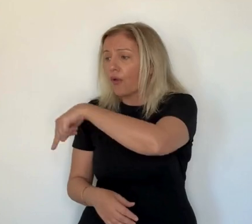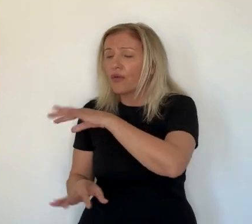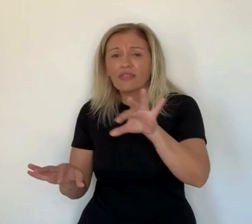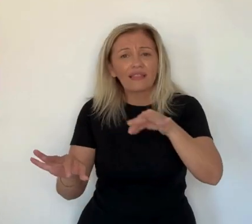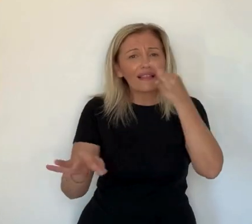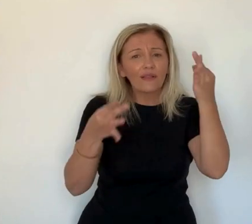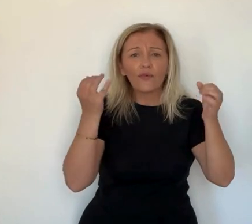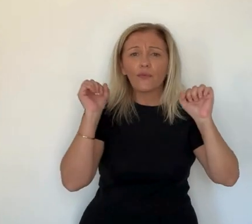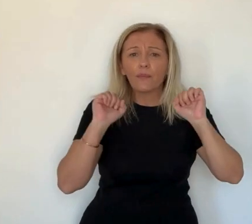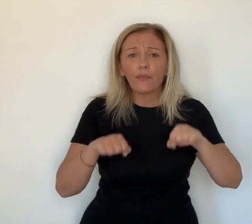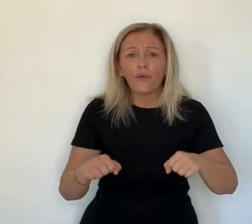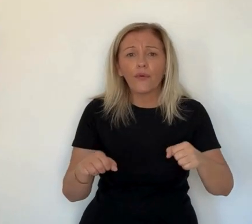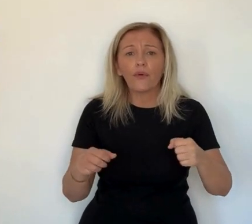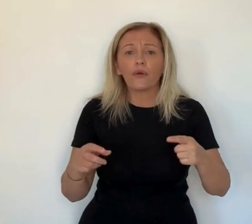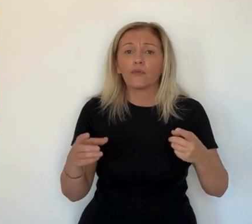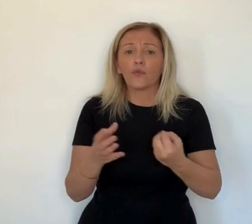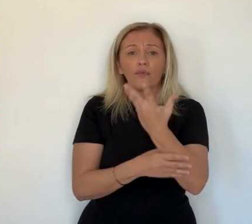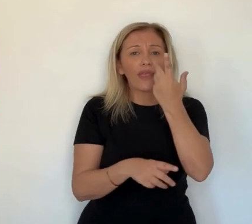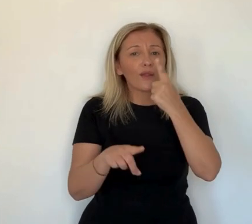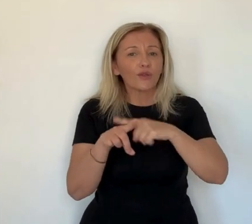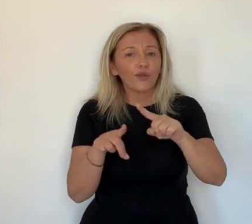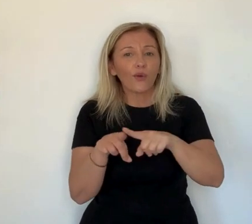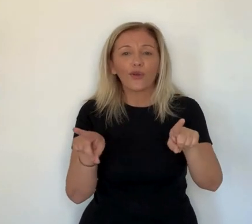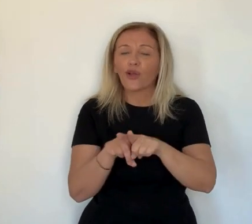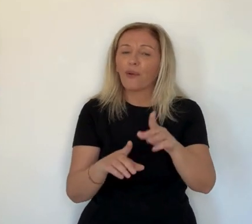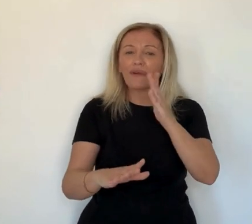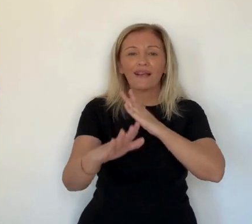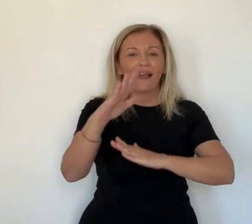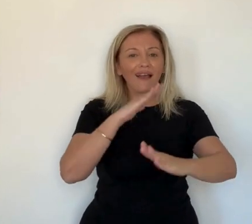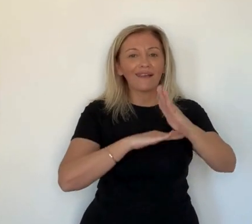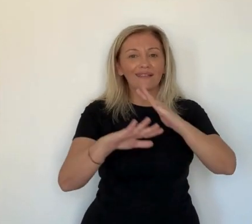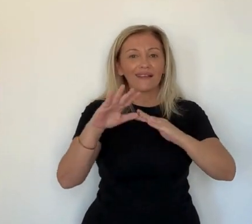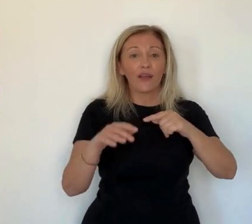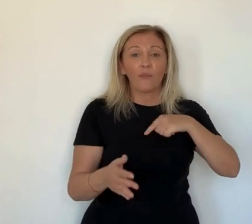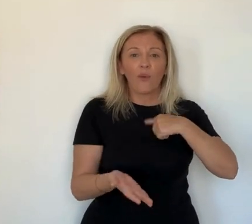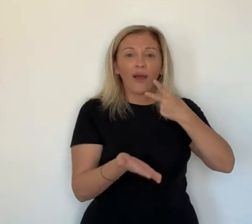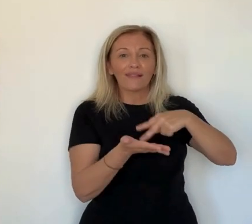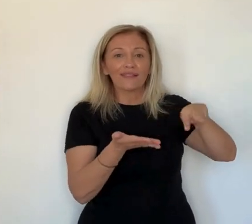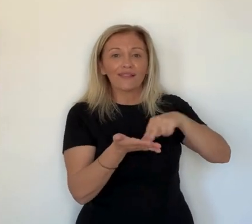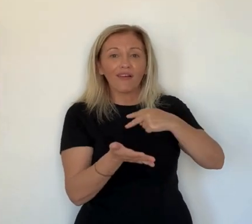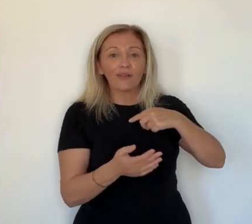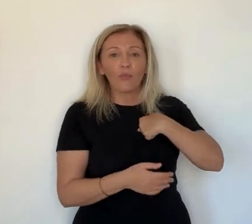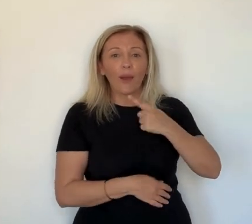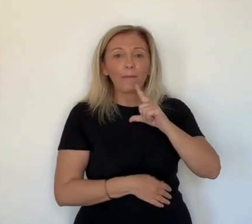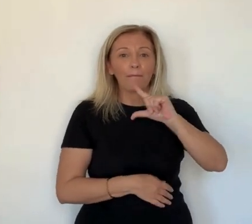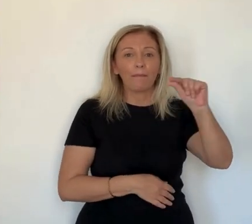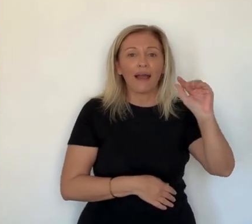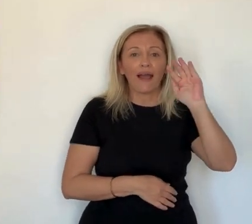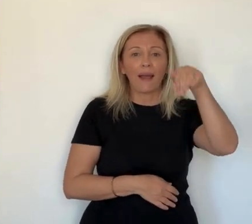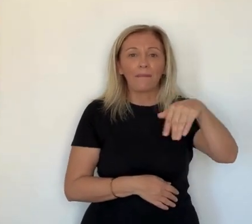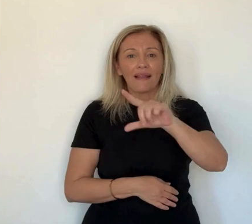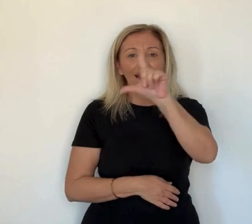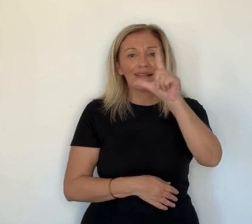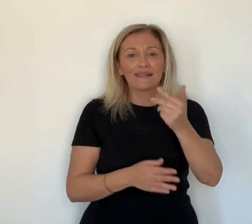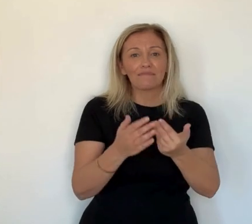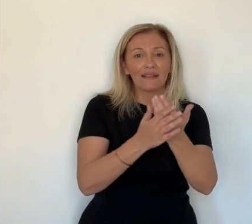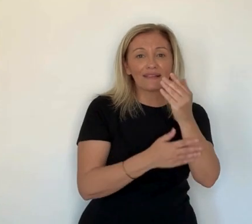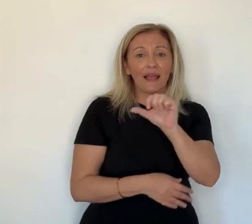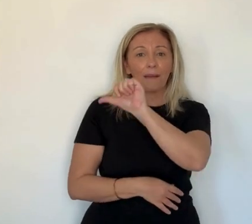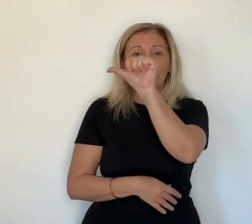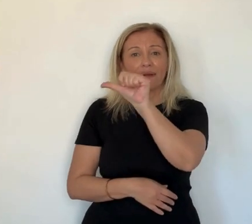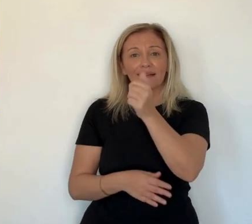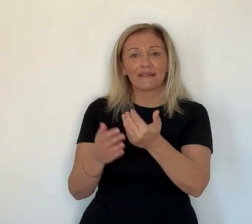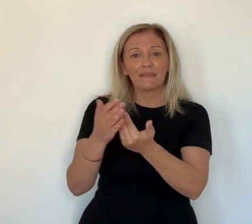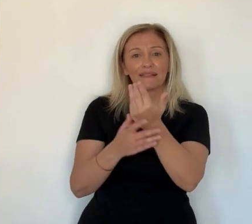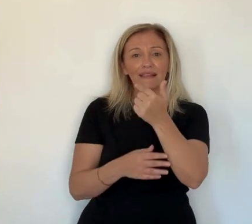toute la semaine dans leur centre d'accueil. Cette journée leur permet de faire de nouvelles découvertes, comme ici le karaté. Je fais